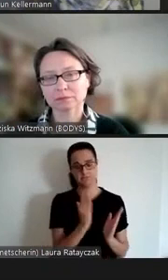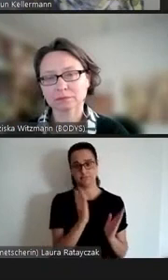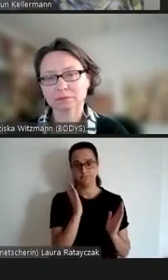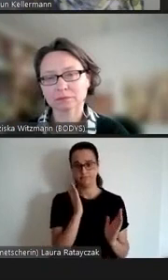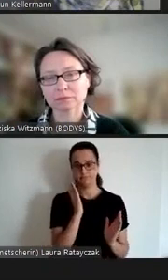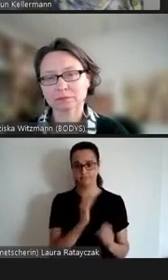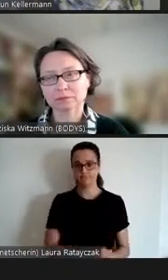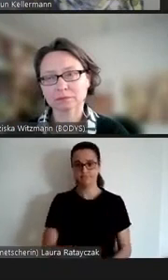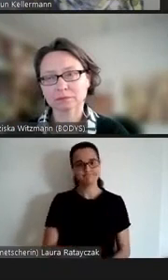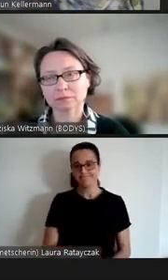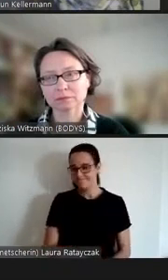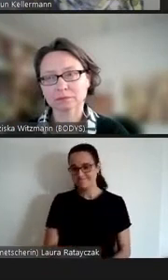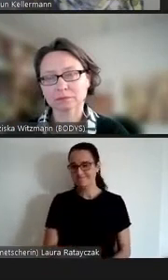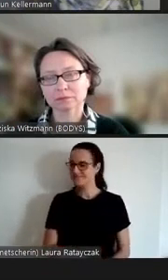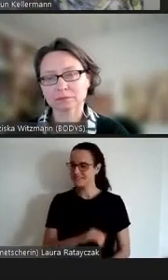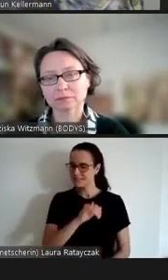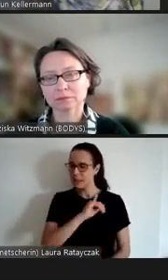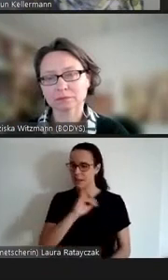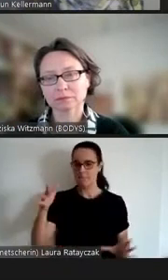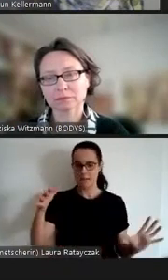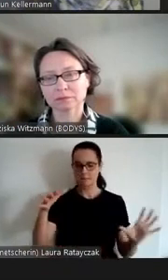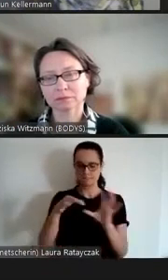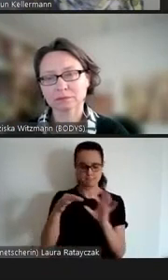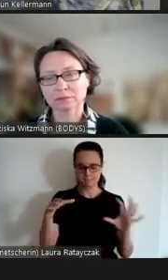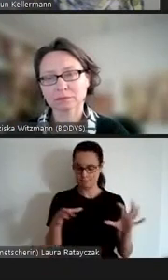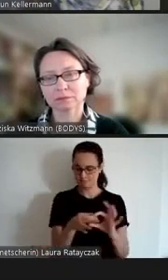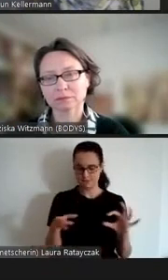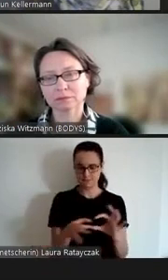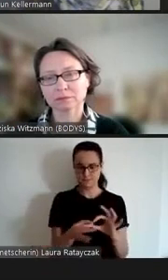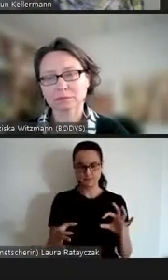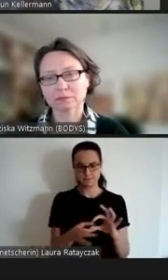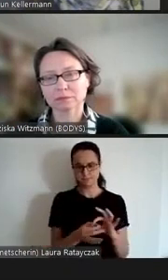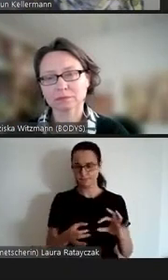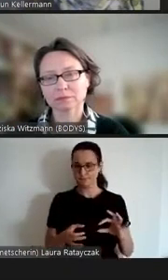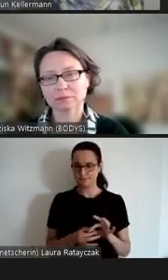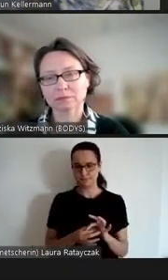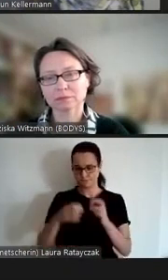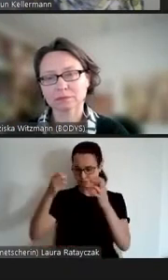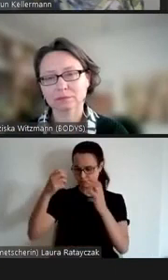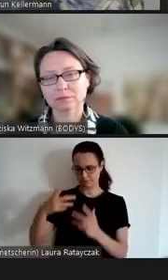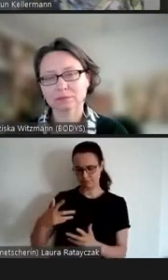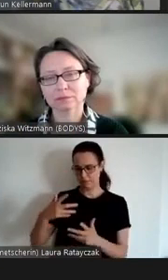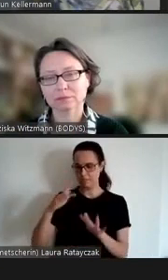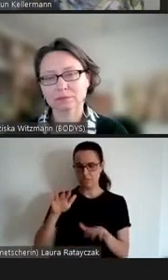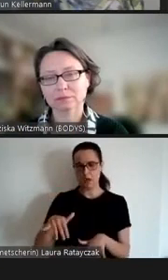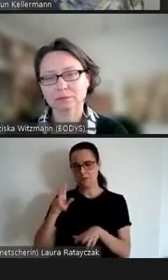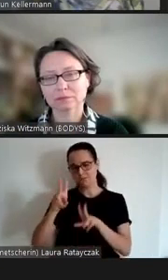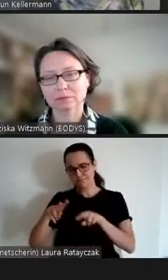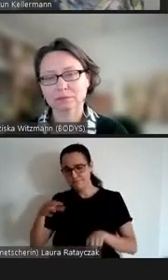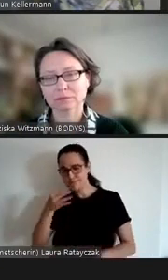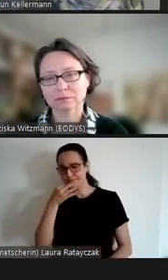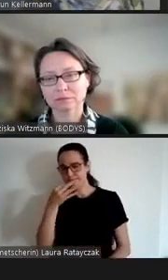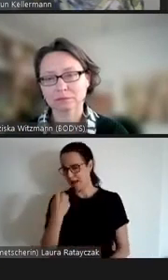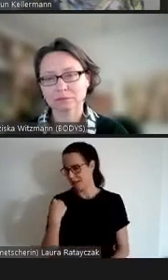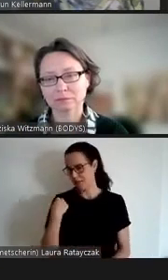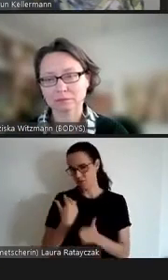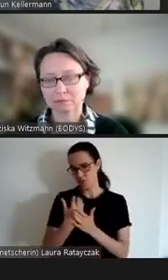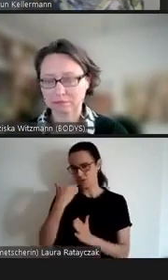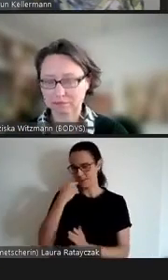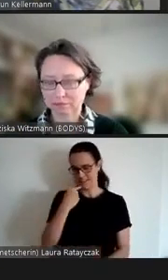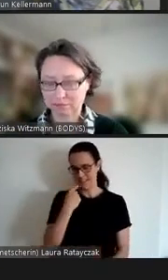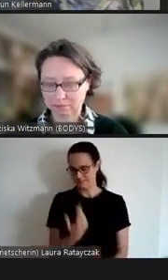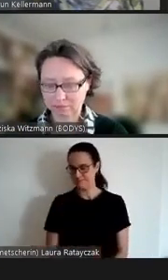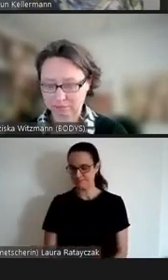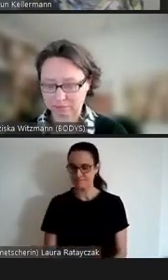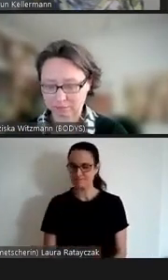eng verwoben ist mit all den anderen Fragen wie ich gerade genannt habe